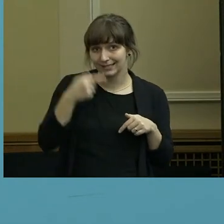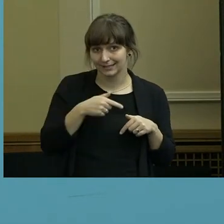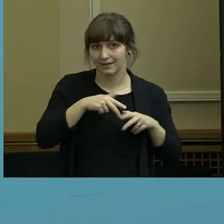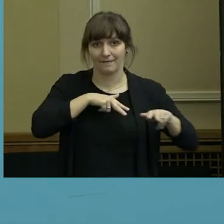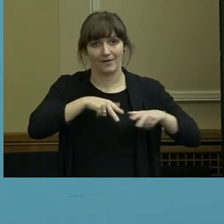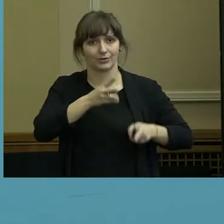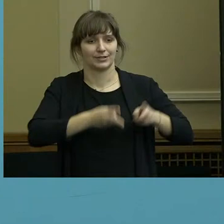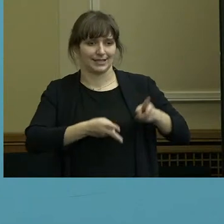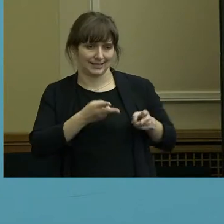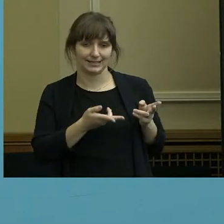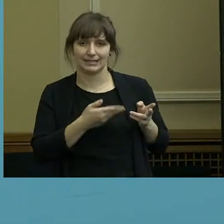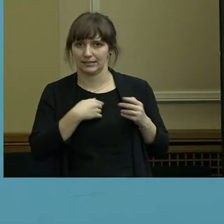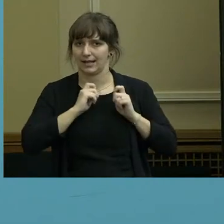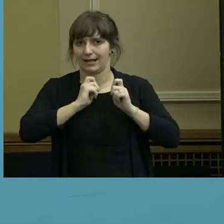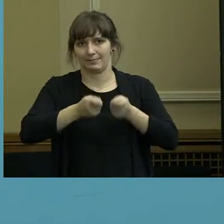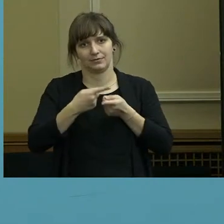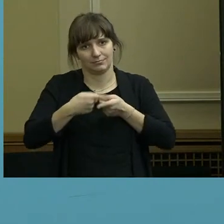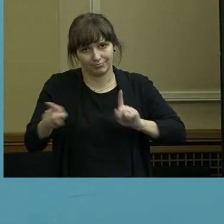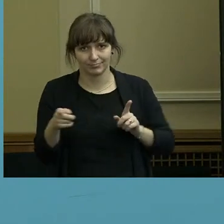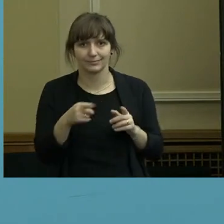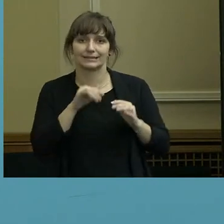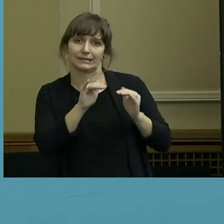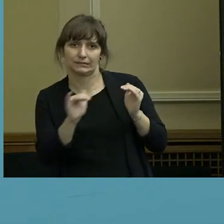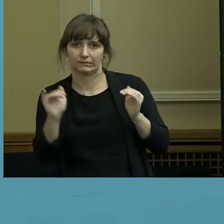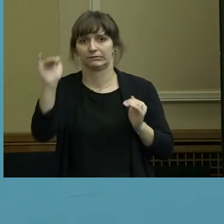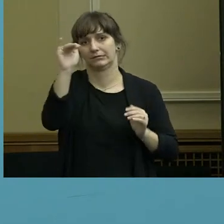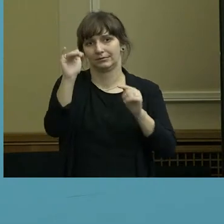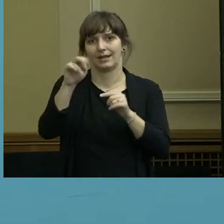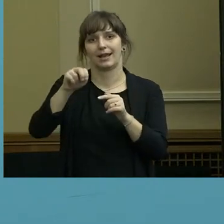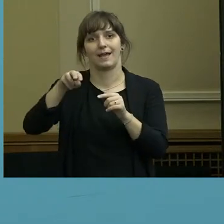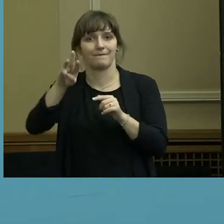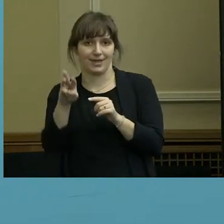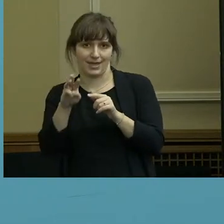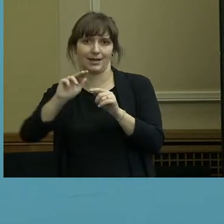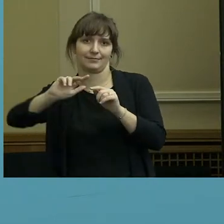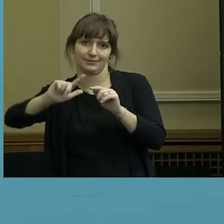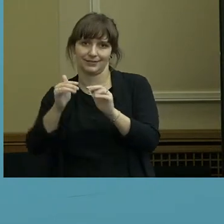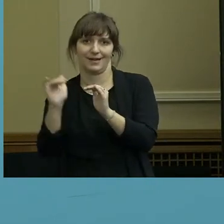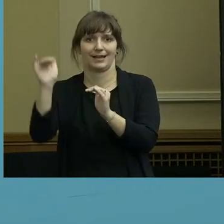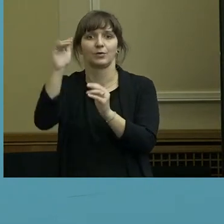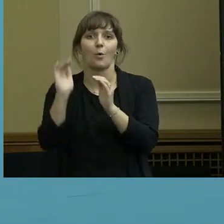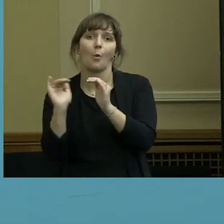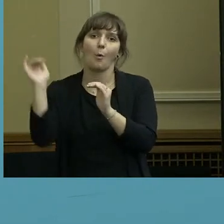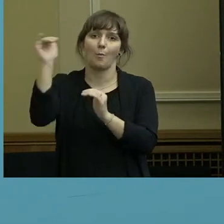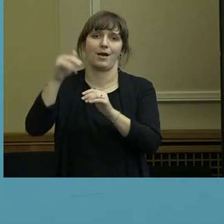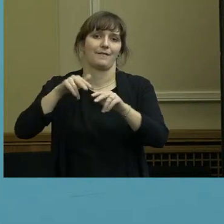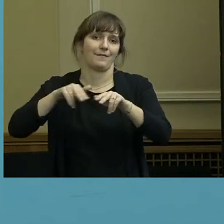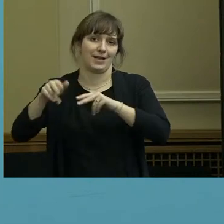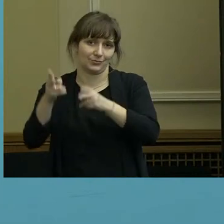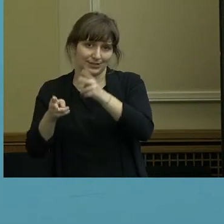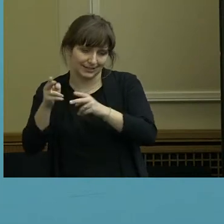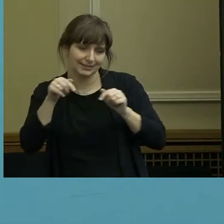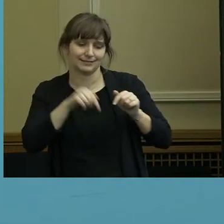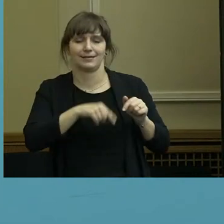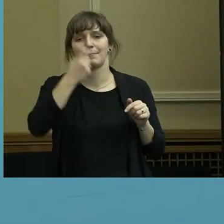Berlin. Also zweitinstanzliches Urteil in Nordrhein-Westfalen, erstinstanzliches Urteil in Berlin. Und deswegen,